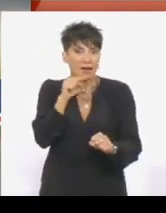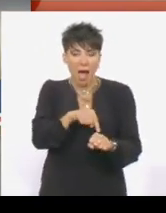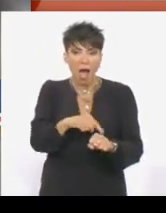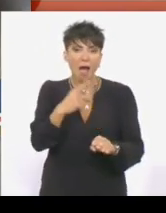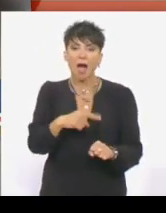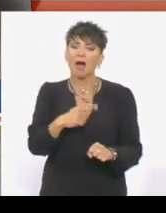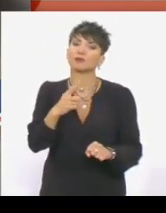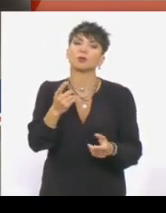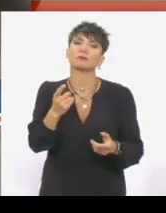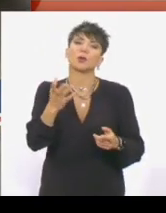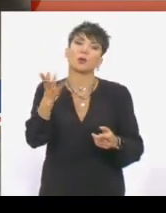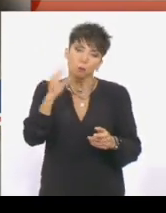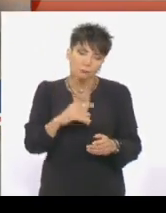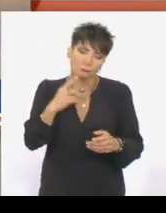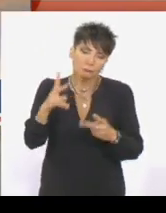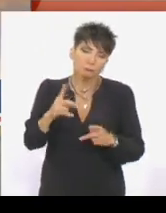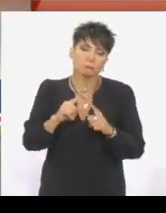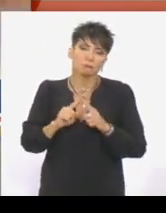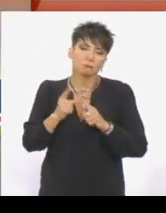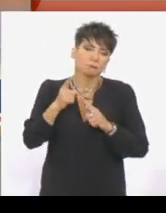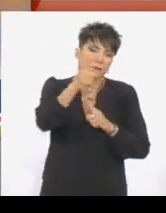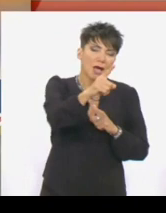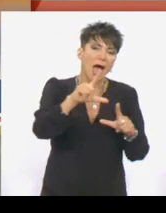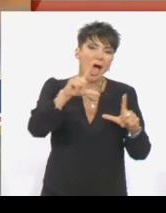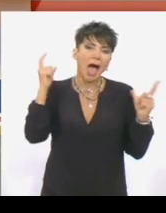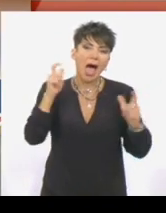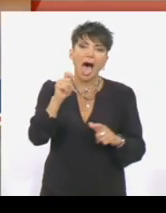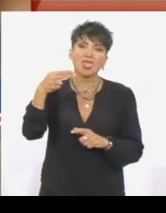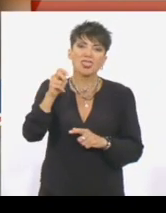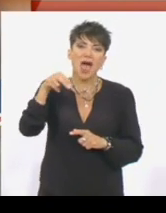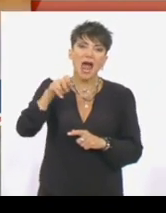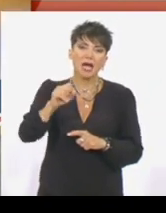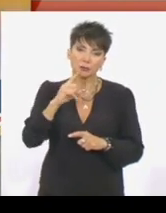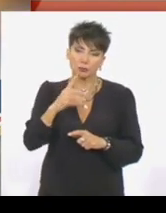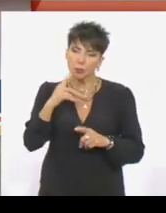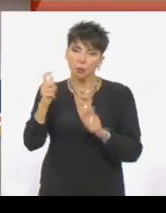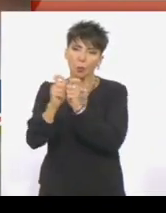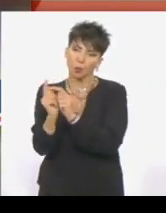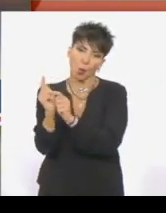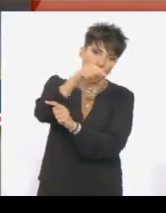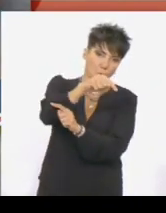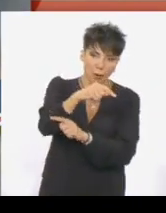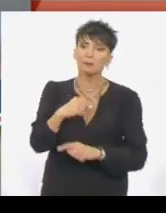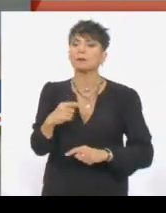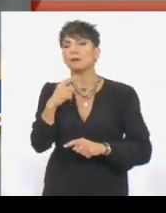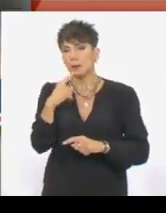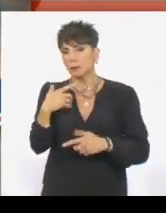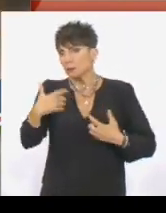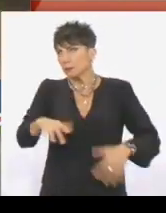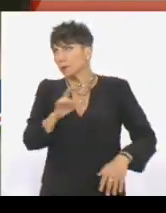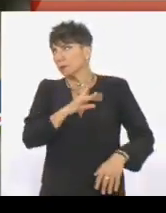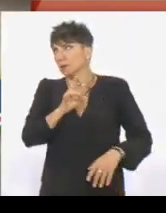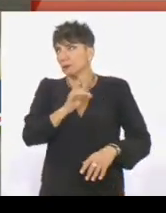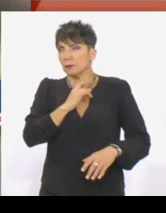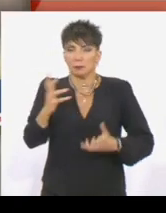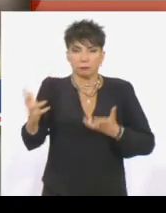Συγκοινωνιών της Θεσσαλονίκης προς τον Άγιο Αθανάσιο, το χωριό έξω από την Θεσσαλονίκη. Έζησαν στιγμές αγωνίας, λαχτάρισαν